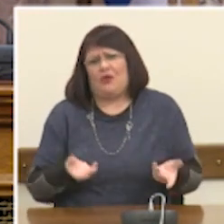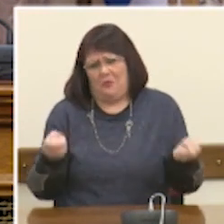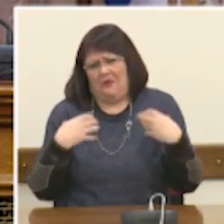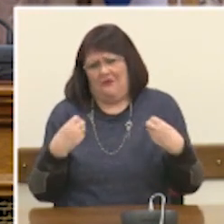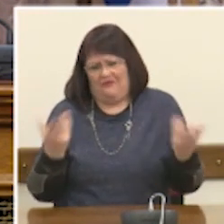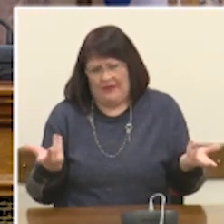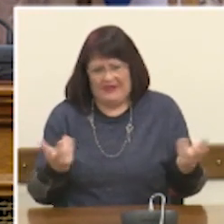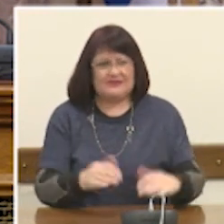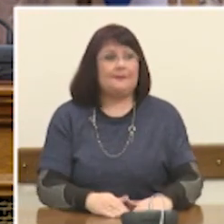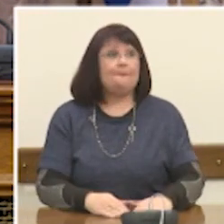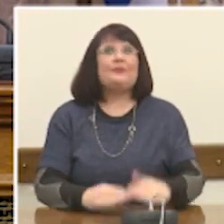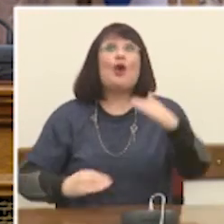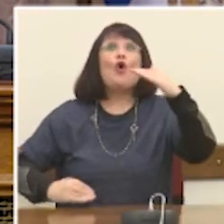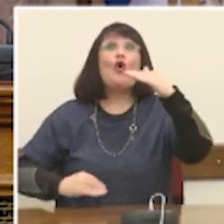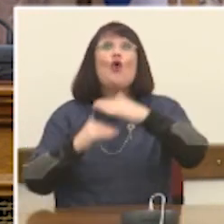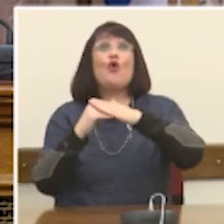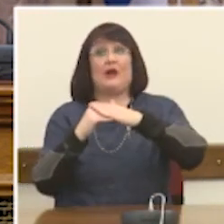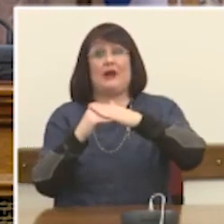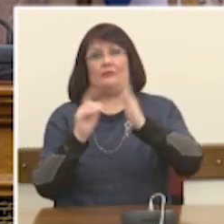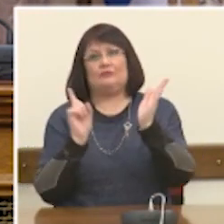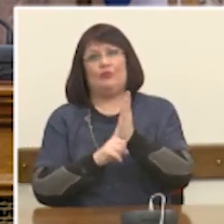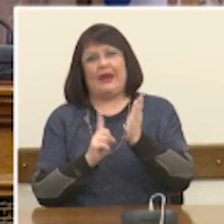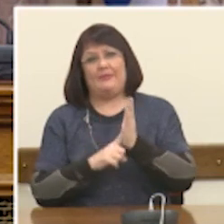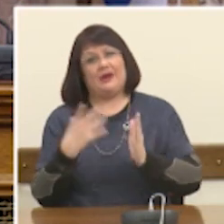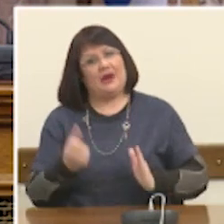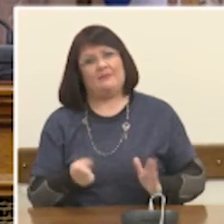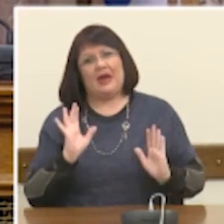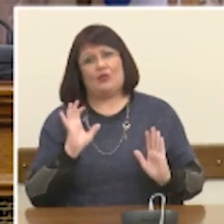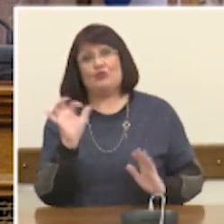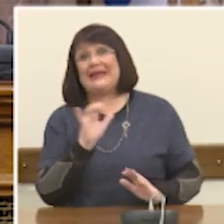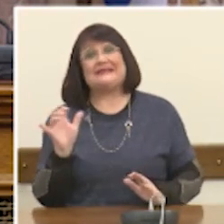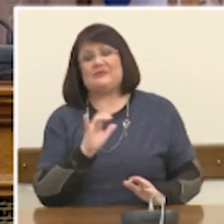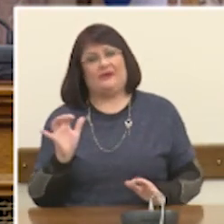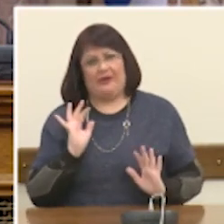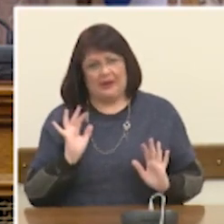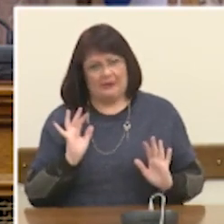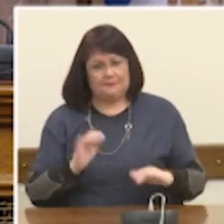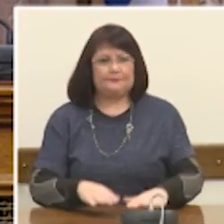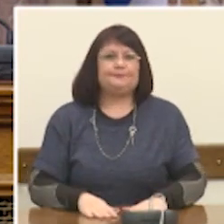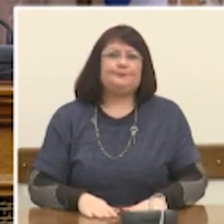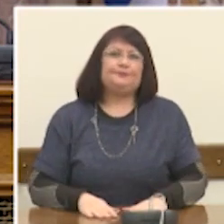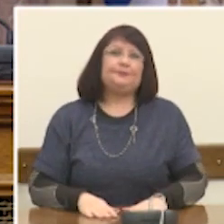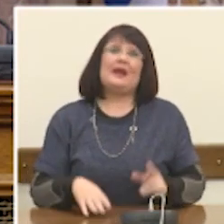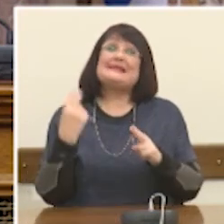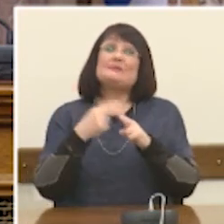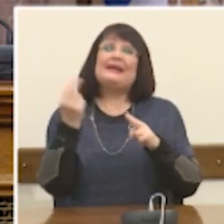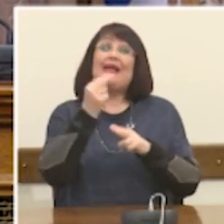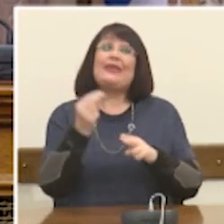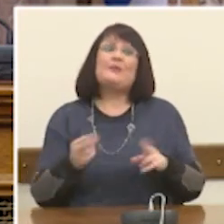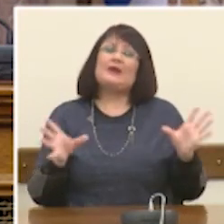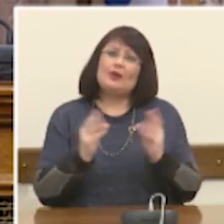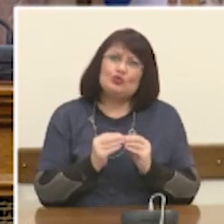όρια της ιδιοκτησίας στον ψηφιακό κόσμο, αλλά και πολύ σημαντικά ζητήματα που έχουν να κάνουν με το